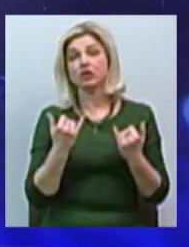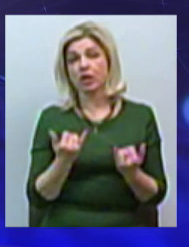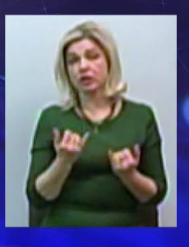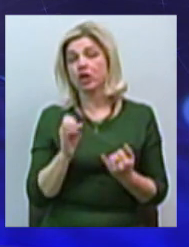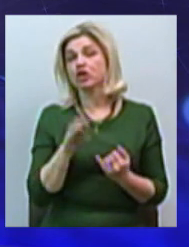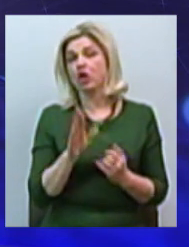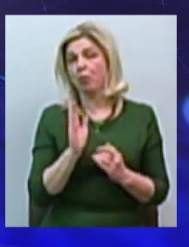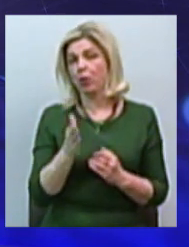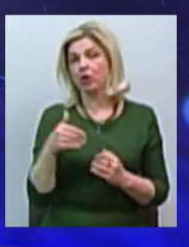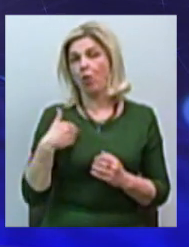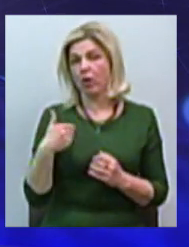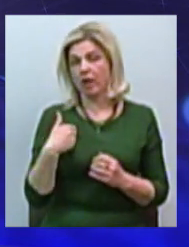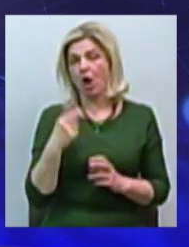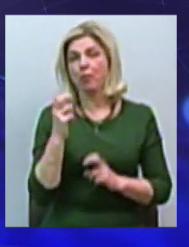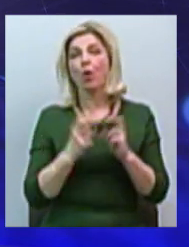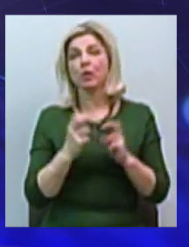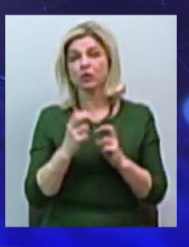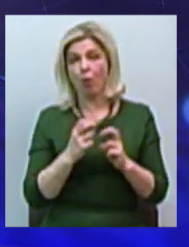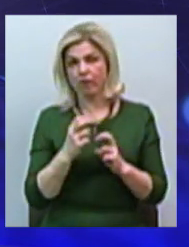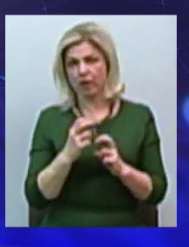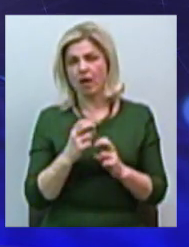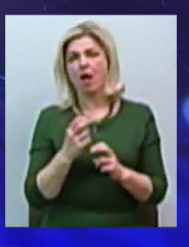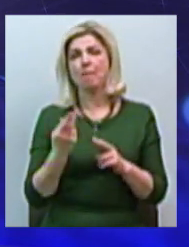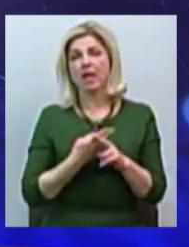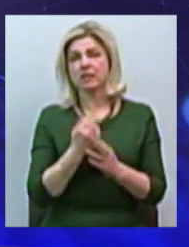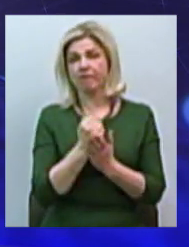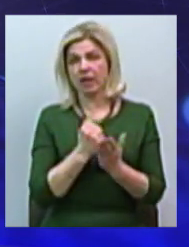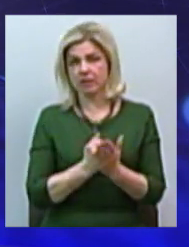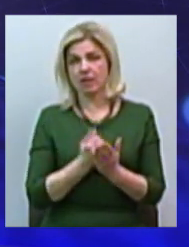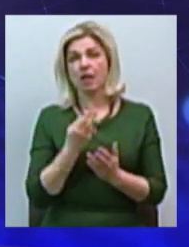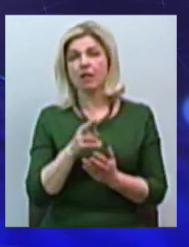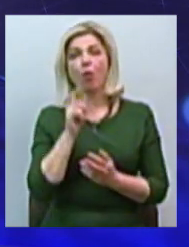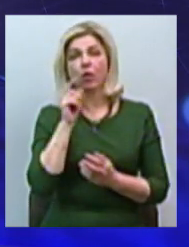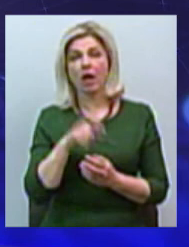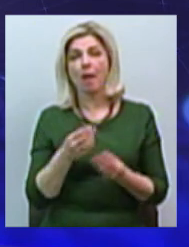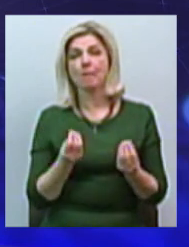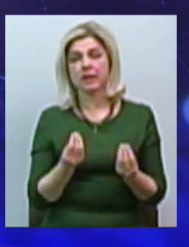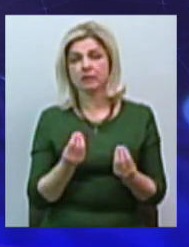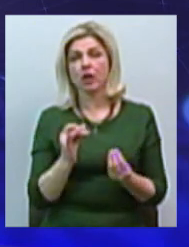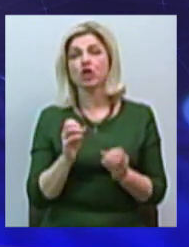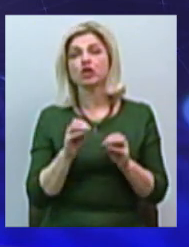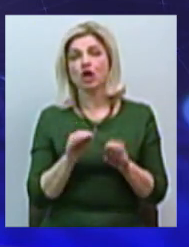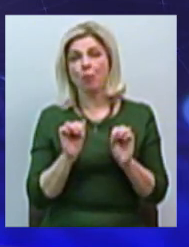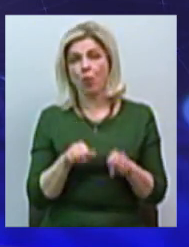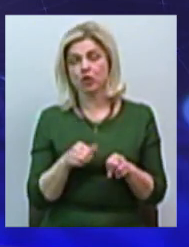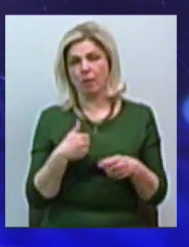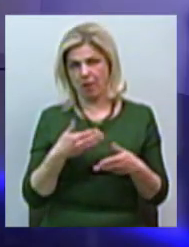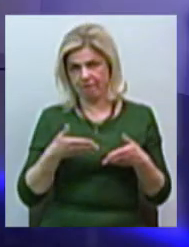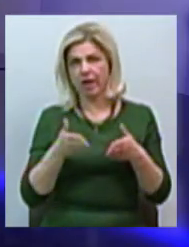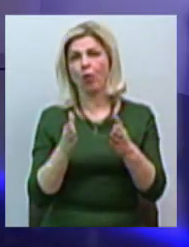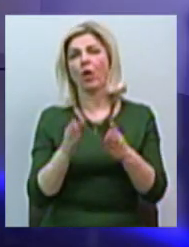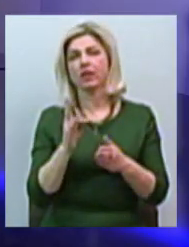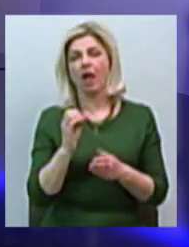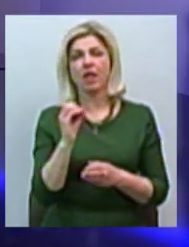може бути корисний промисловий безвіз для українського бізнесу? І з чим українські промисловці можуть вийти на європейський ринок? Як